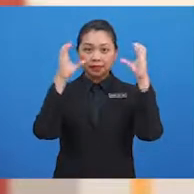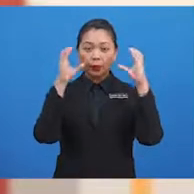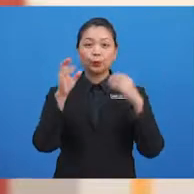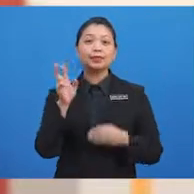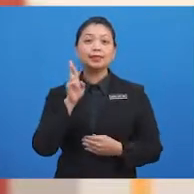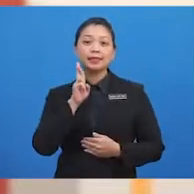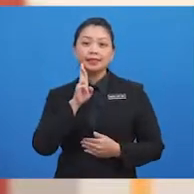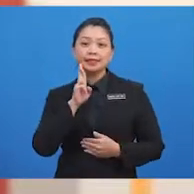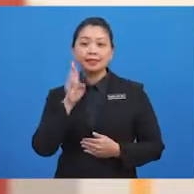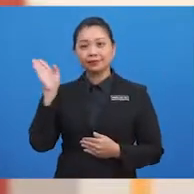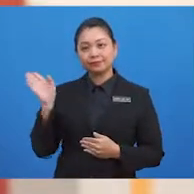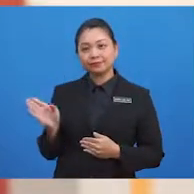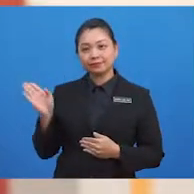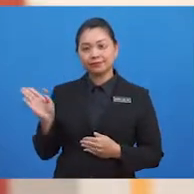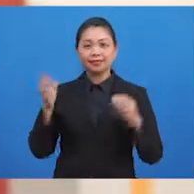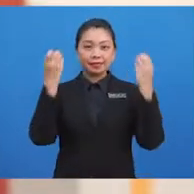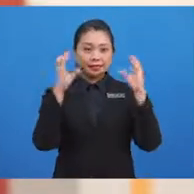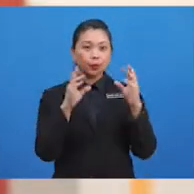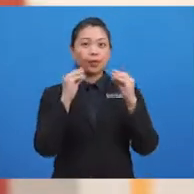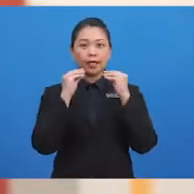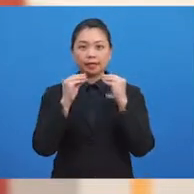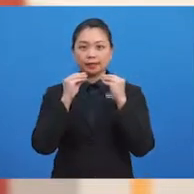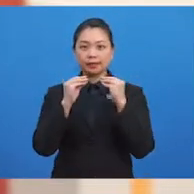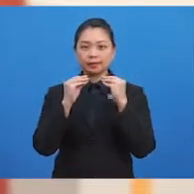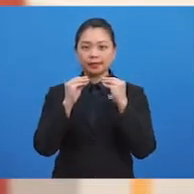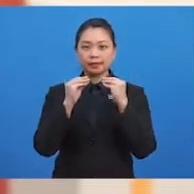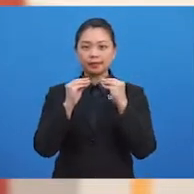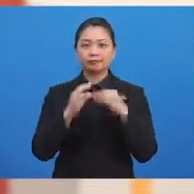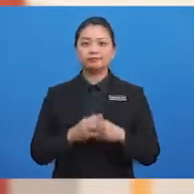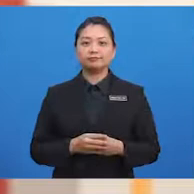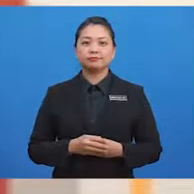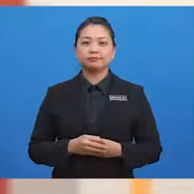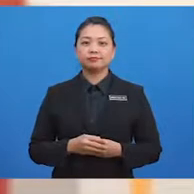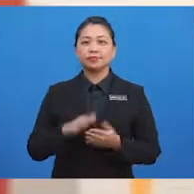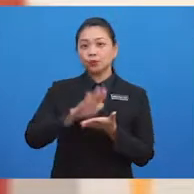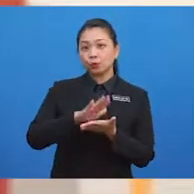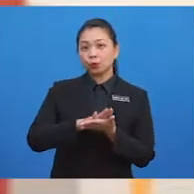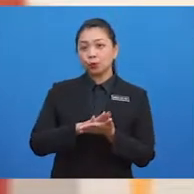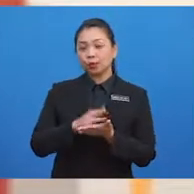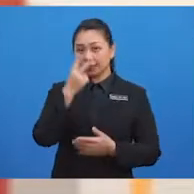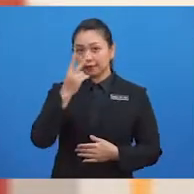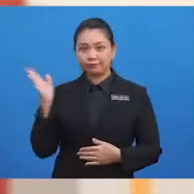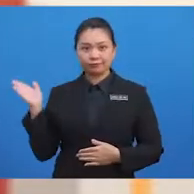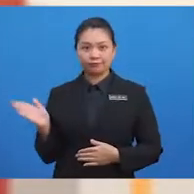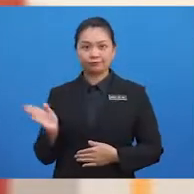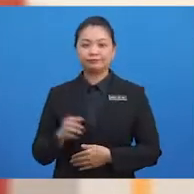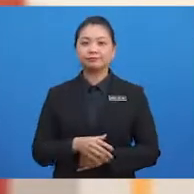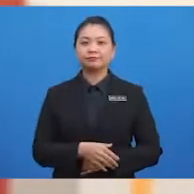Karunaniti. Cikgu mengajar di Sekolah Kebangsaan Taman Desa Kuala Lumpur.